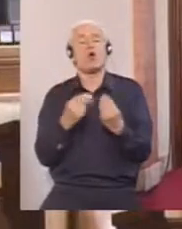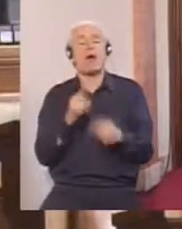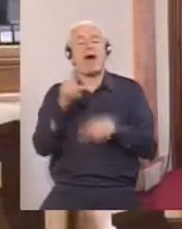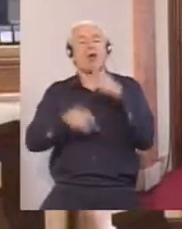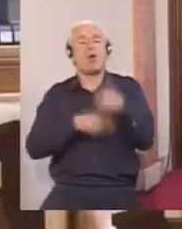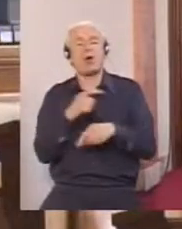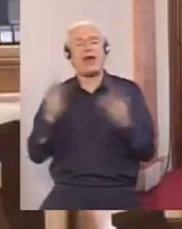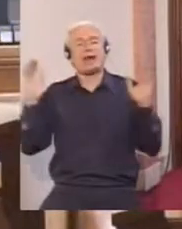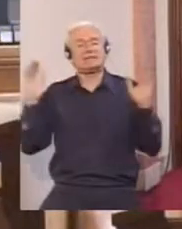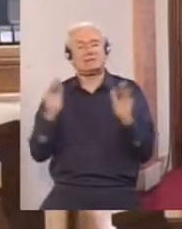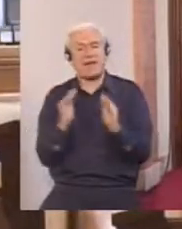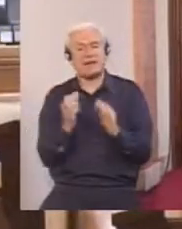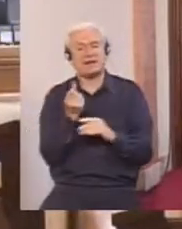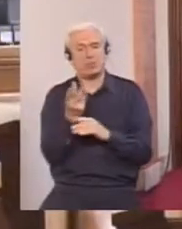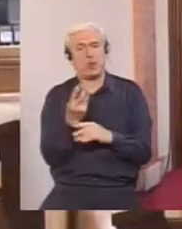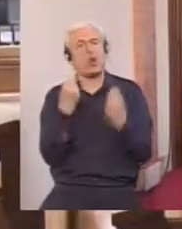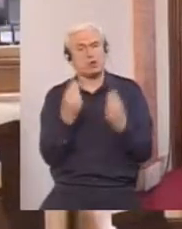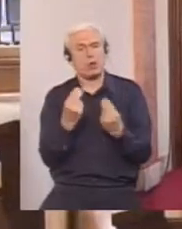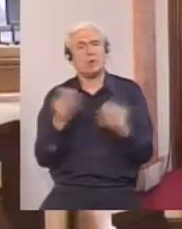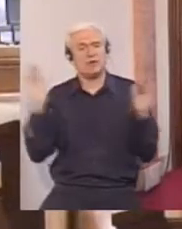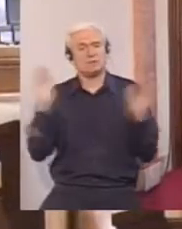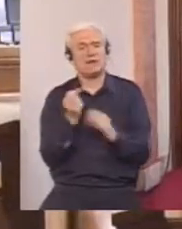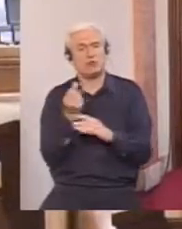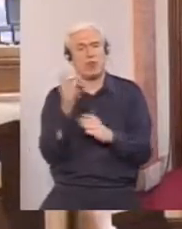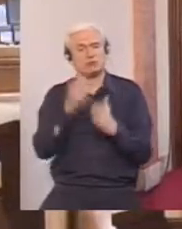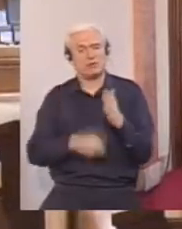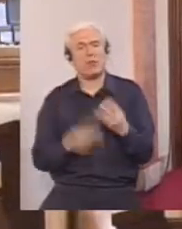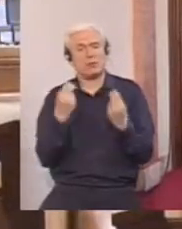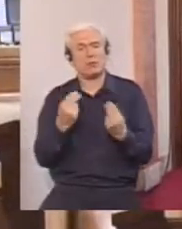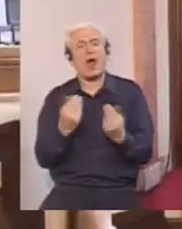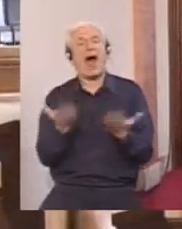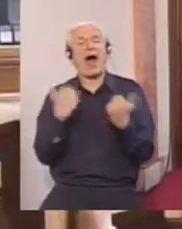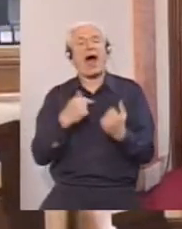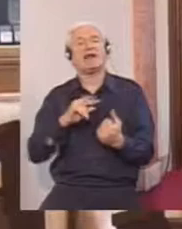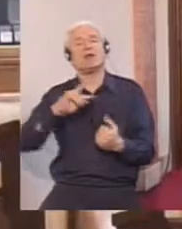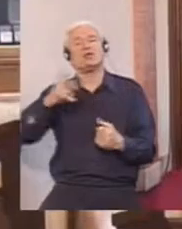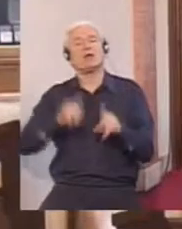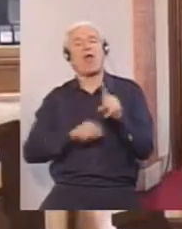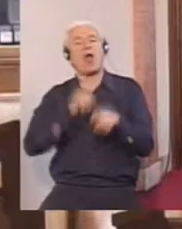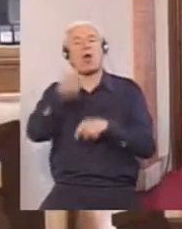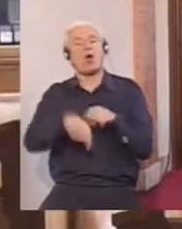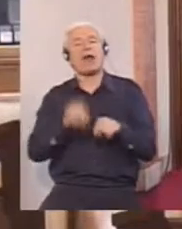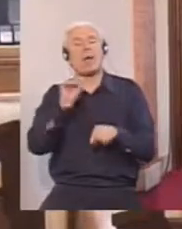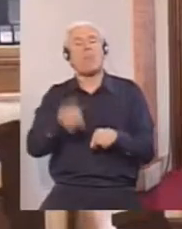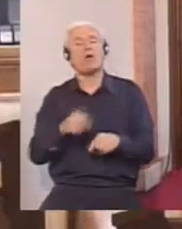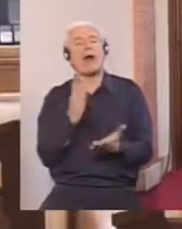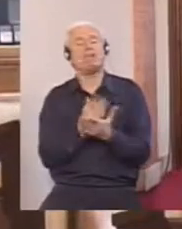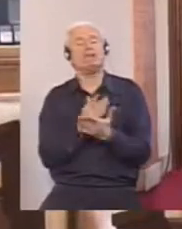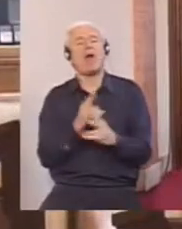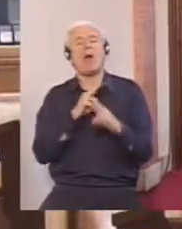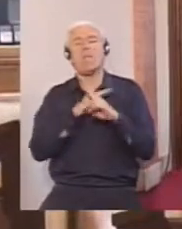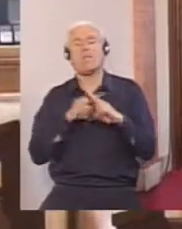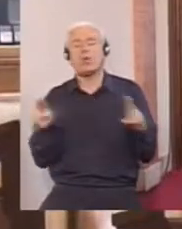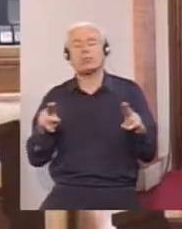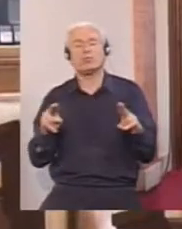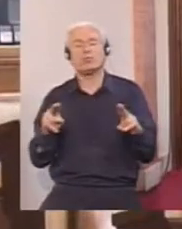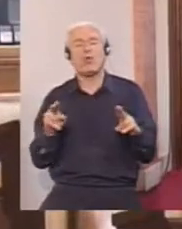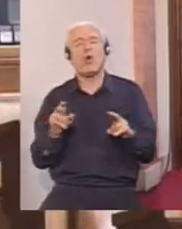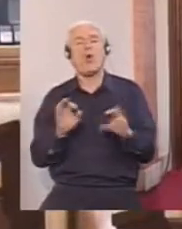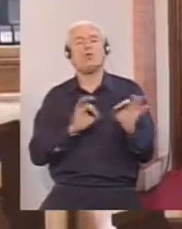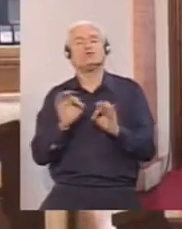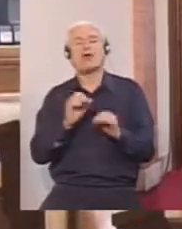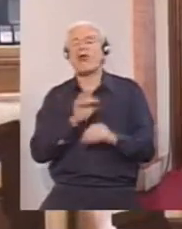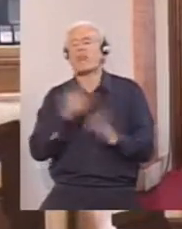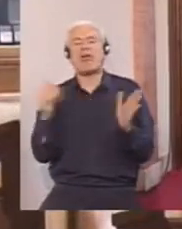korak smanjiti broj ljudi u odborima. Dobar je korak. Ali sledeći korak mora biti potpuna deregulacija u smislu